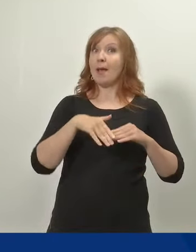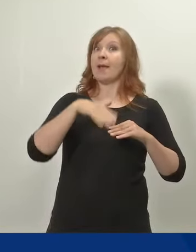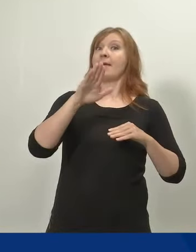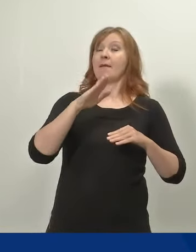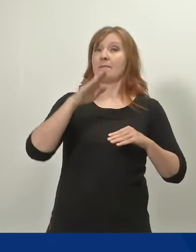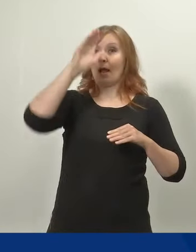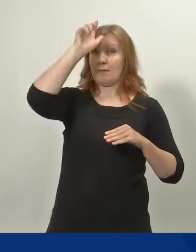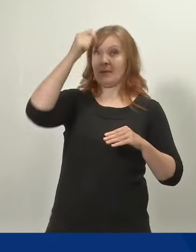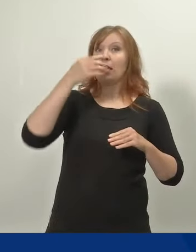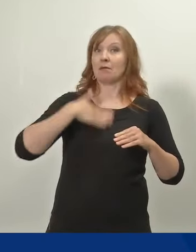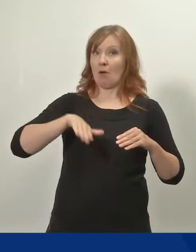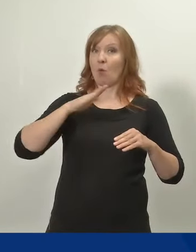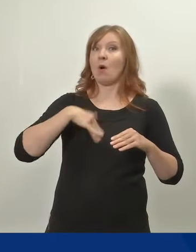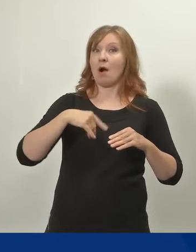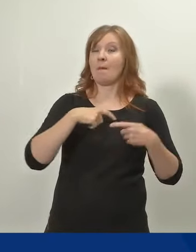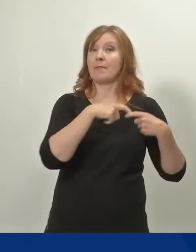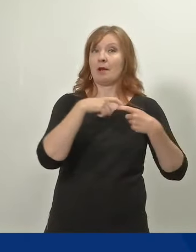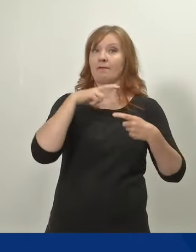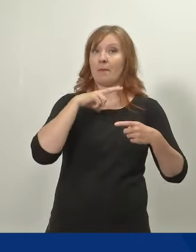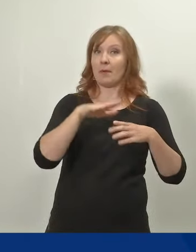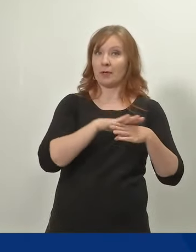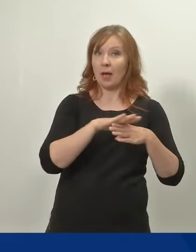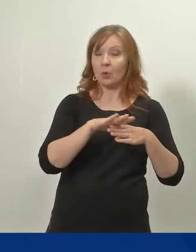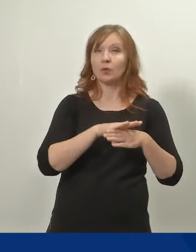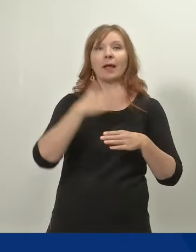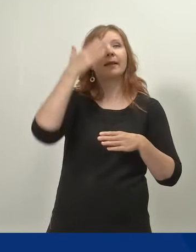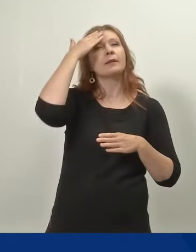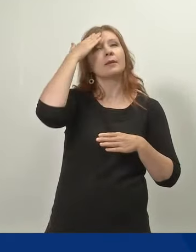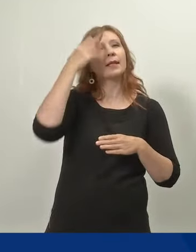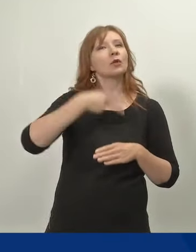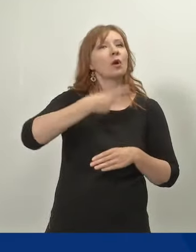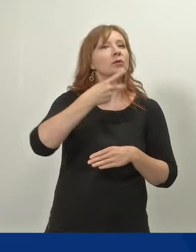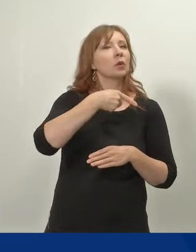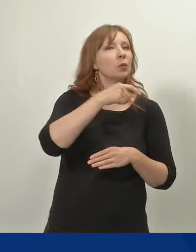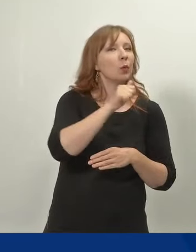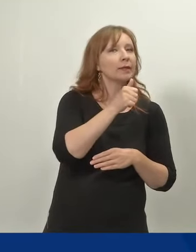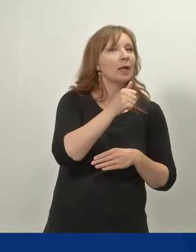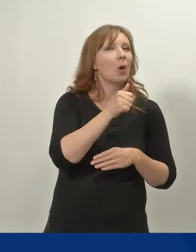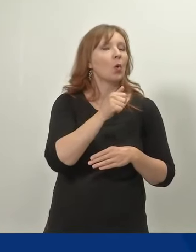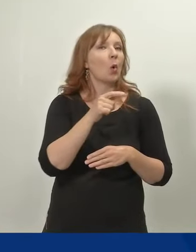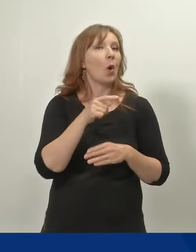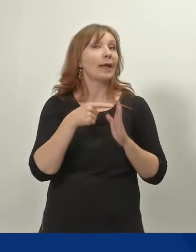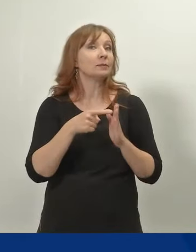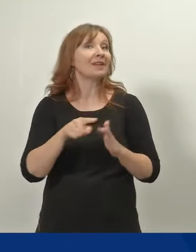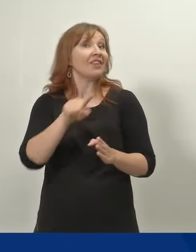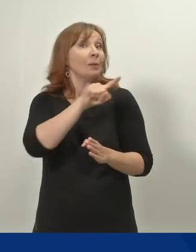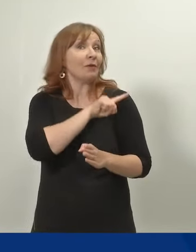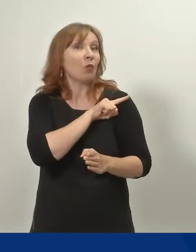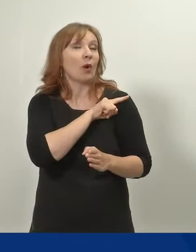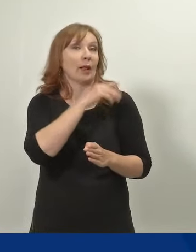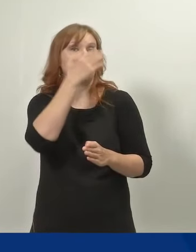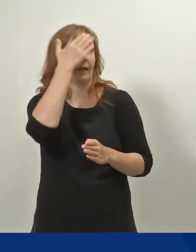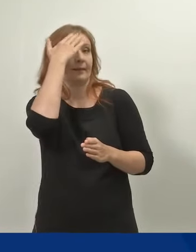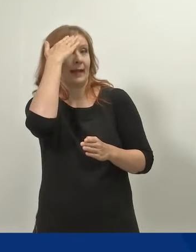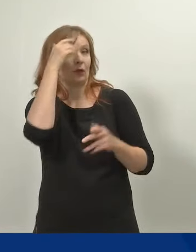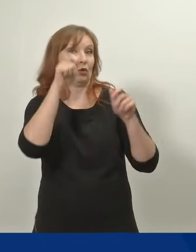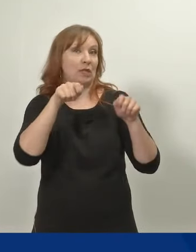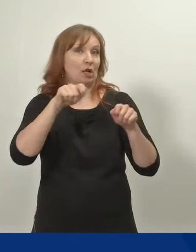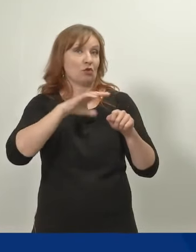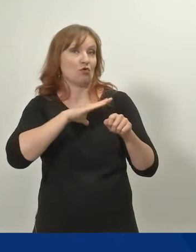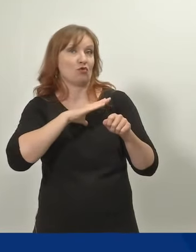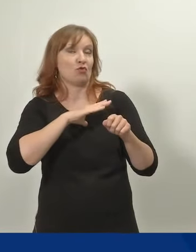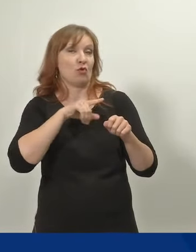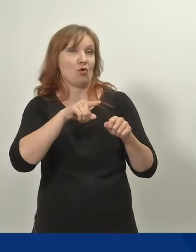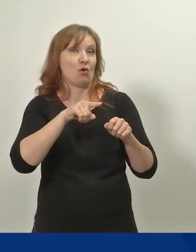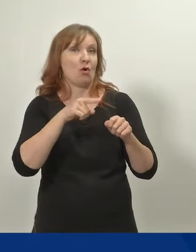käyttämään näitä perhevapaita, niin nämä tiedot on niin kuin 2019, niin onko viime vuodelta esimerkiksi mitään tilastoja vielä